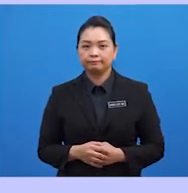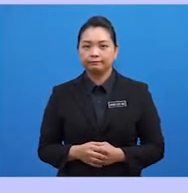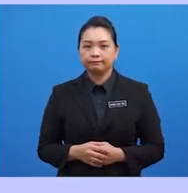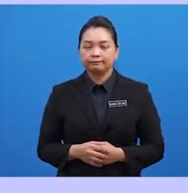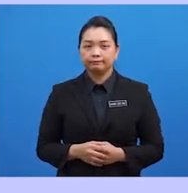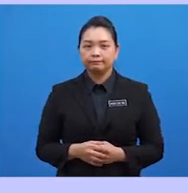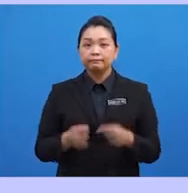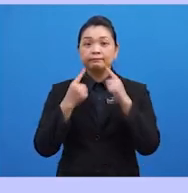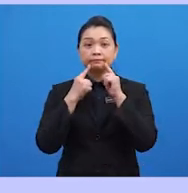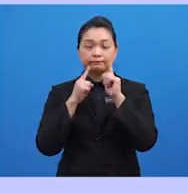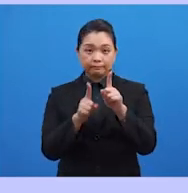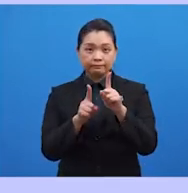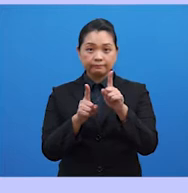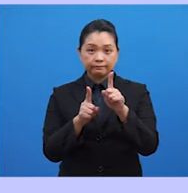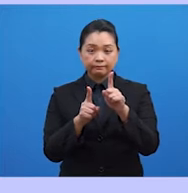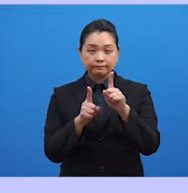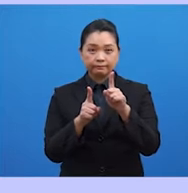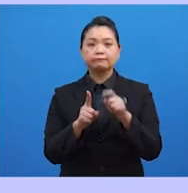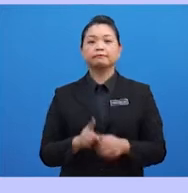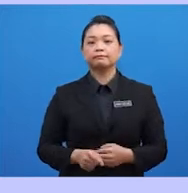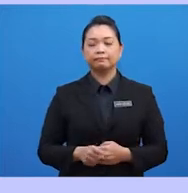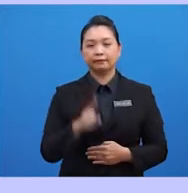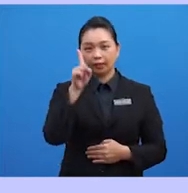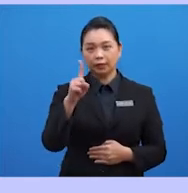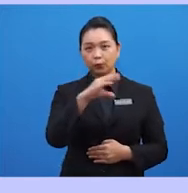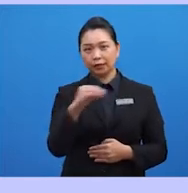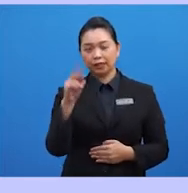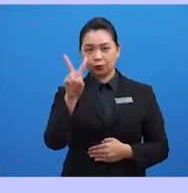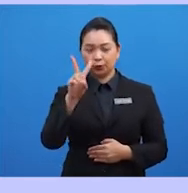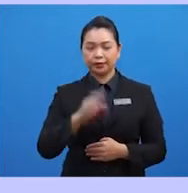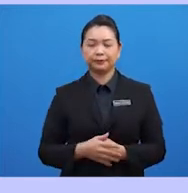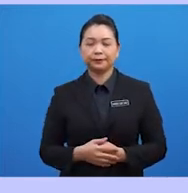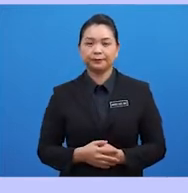jawabannya adalah satu dan dua.